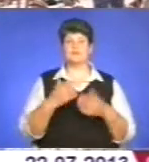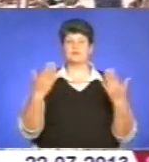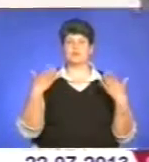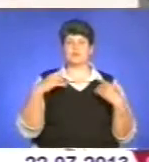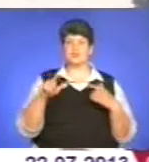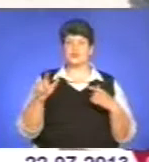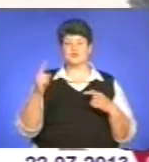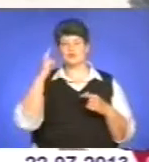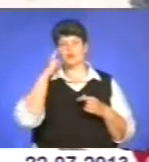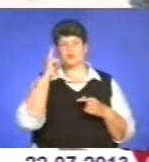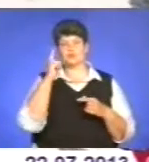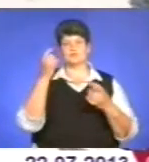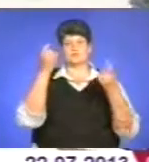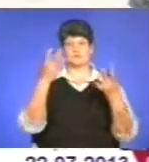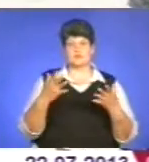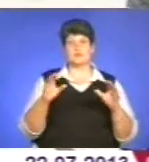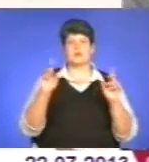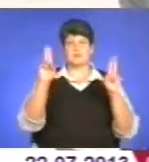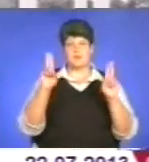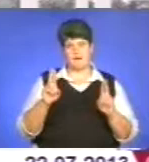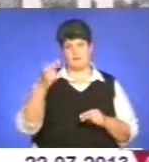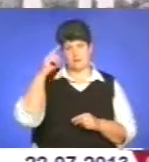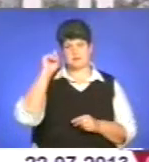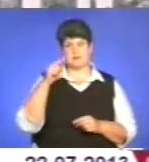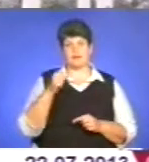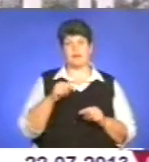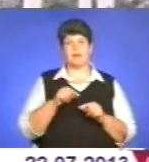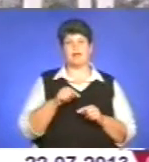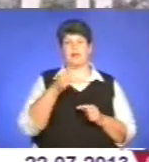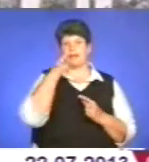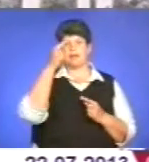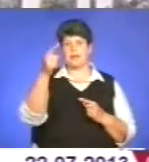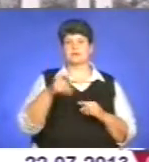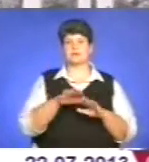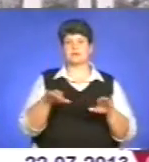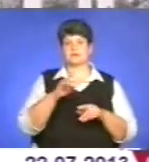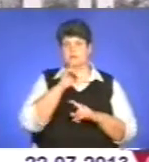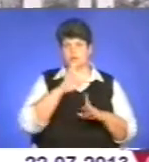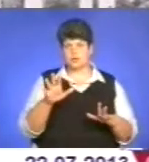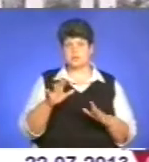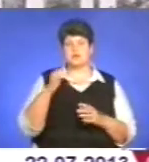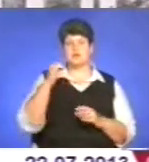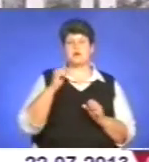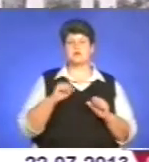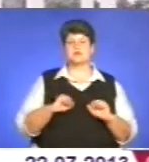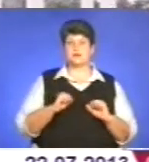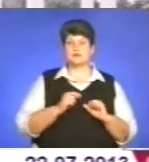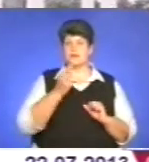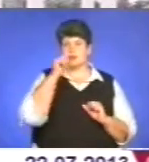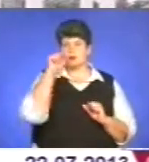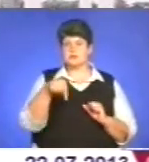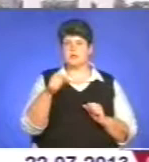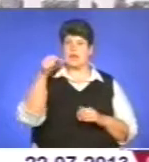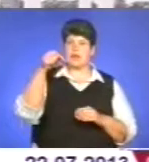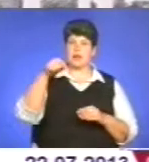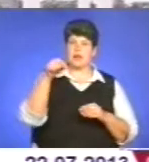що елементарні правила поведінки на воді знають. Далеко не запливати, старатися не лізти, якщо ти не знаєш, чи глибоко, чи